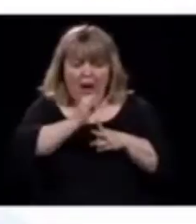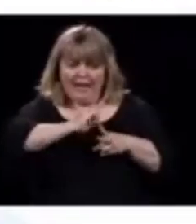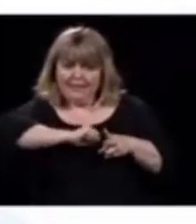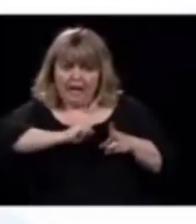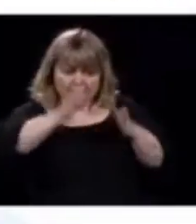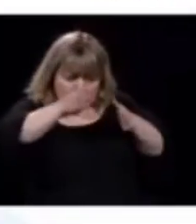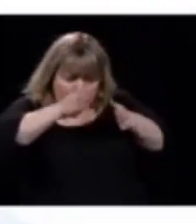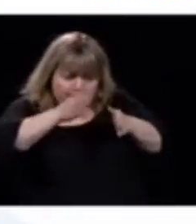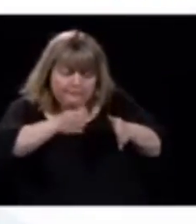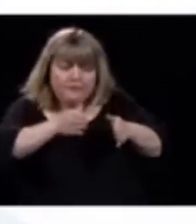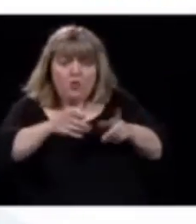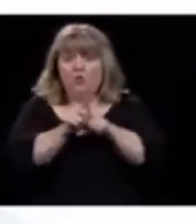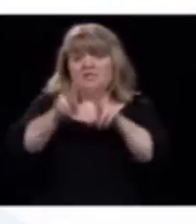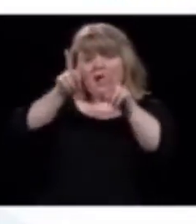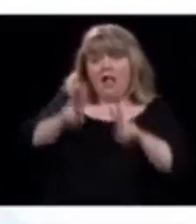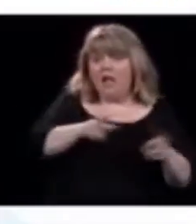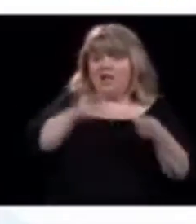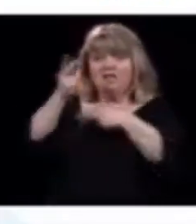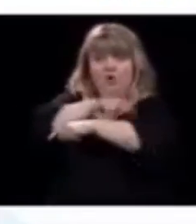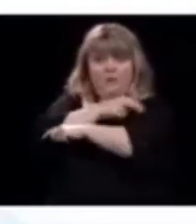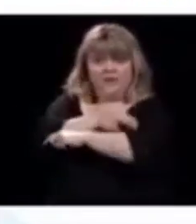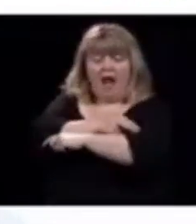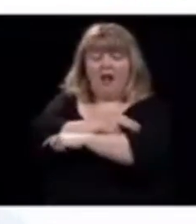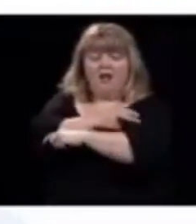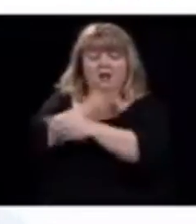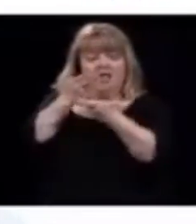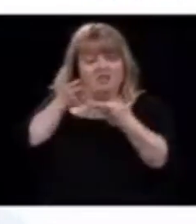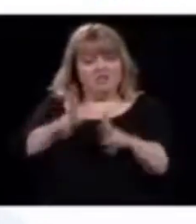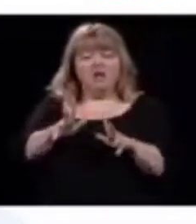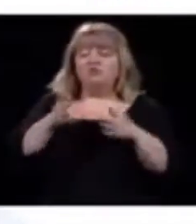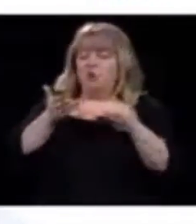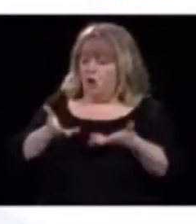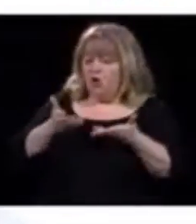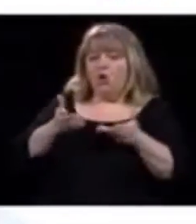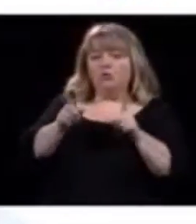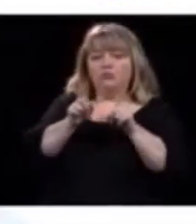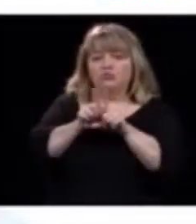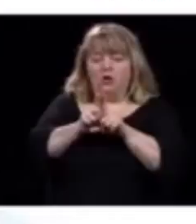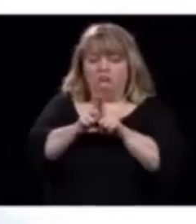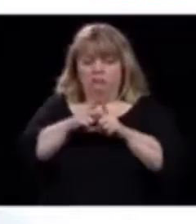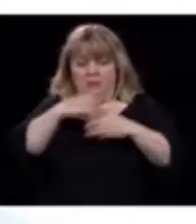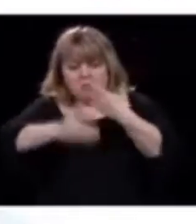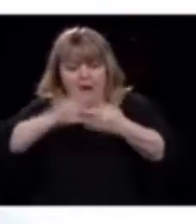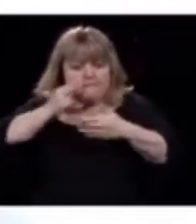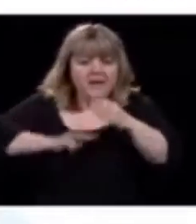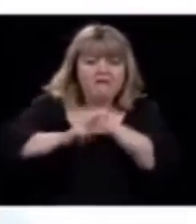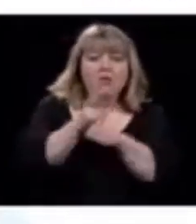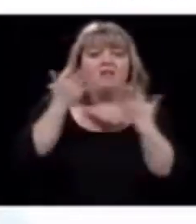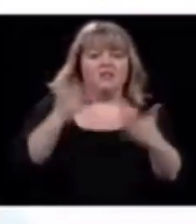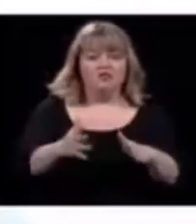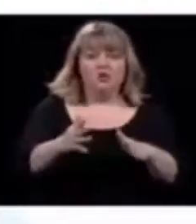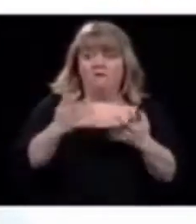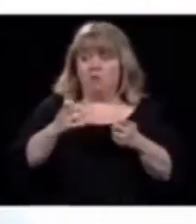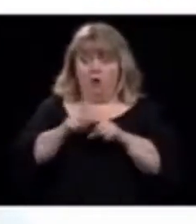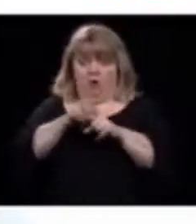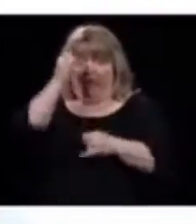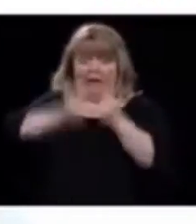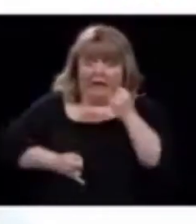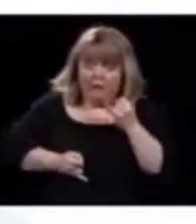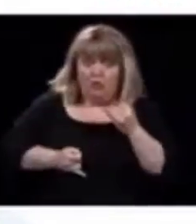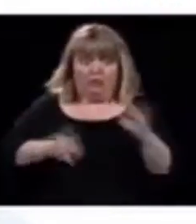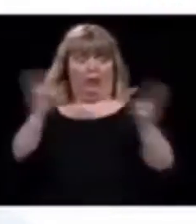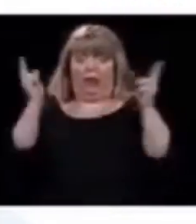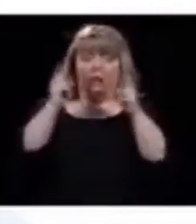qu'aux lits hospitalisés, on a déjà… on s'est déjà mis en avant pour ne pas avoir à faire ça en 24-48 heures.